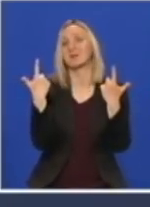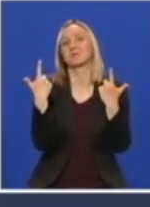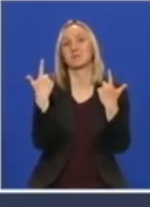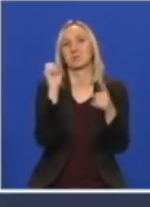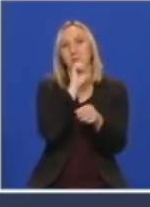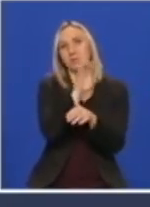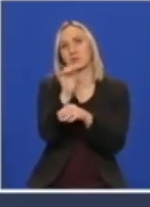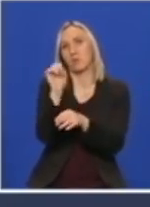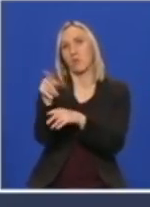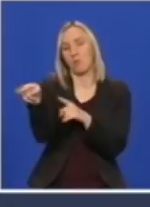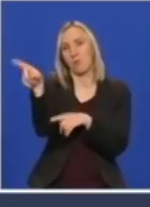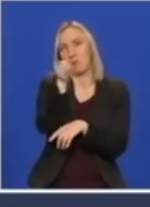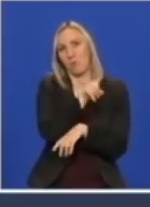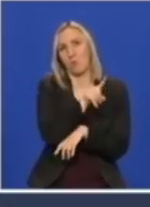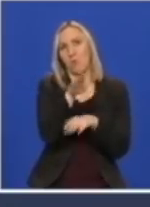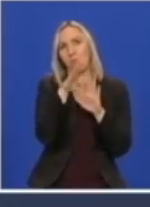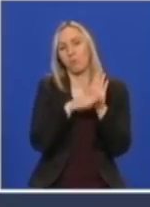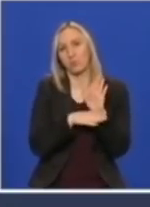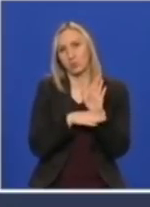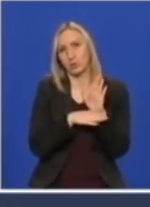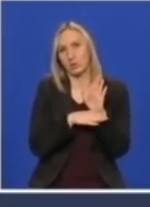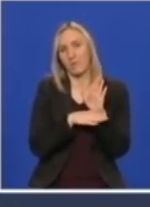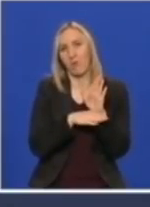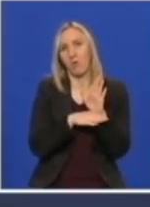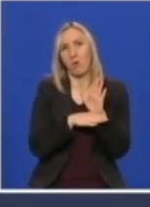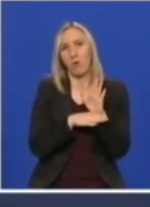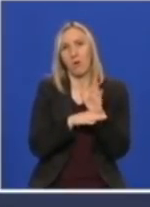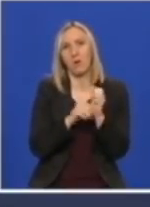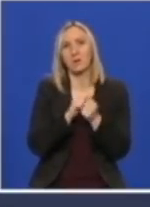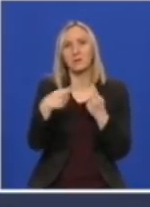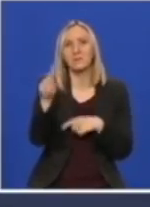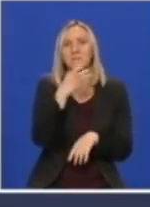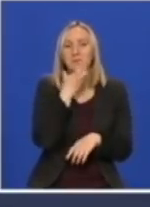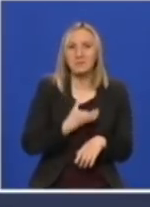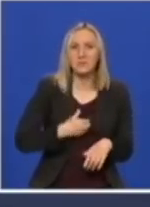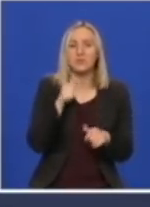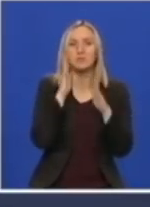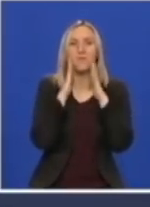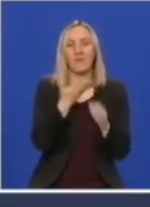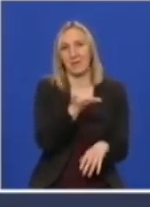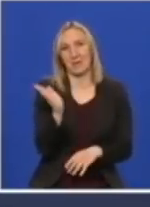uputstvo svojim sveštenstvu i svojim vernicima.